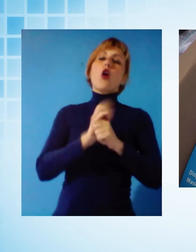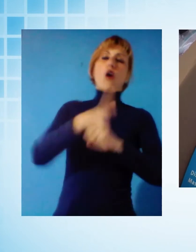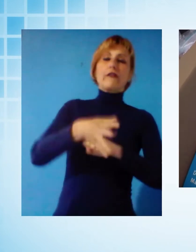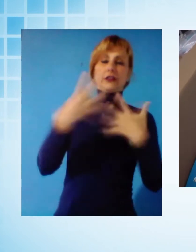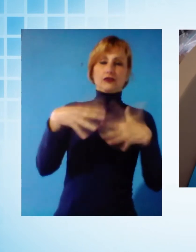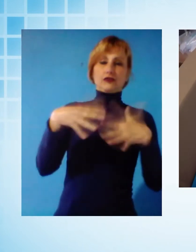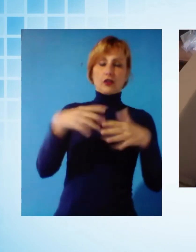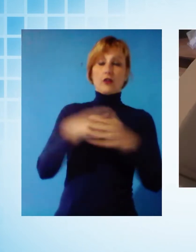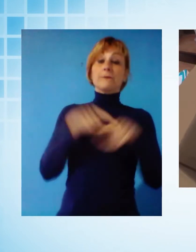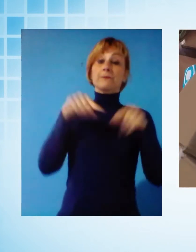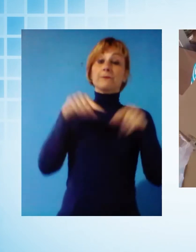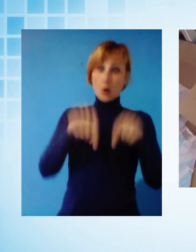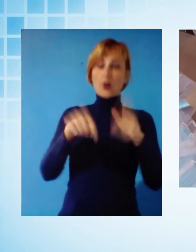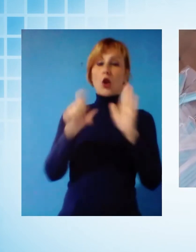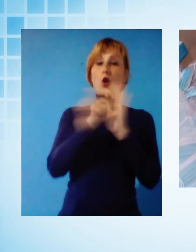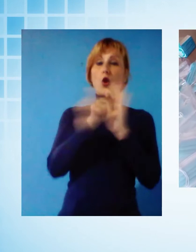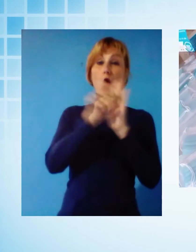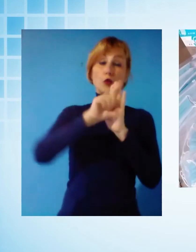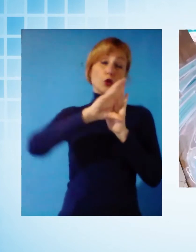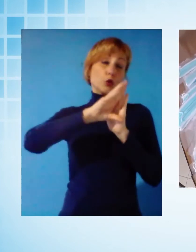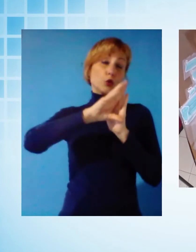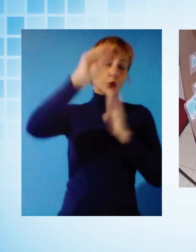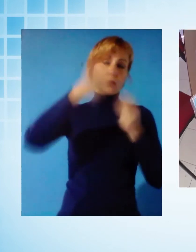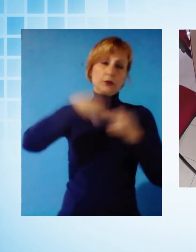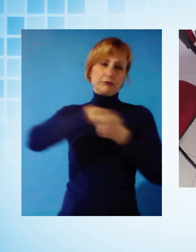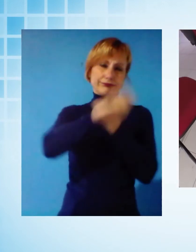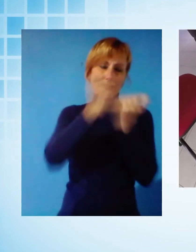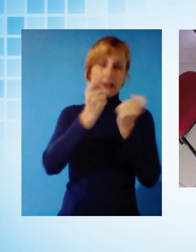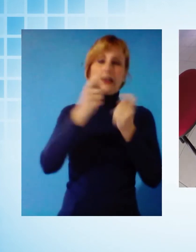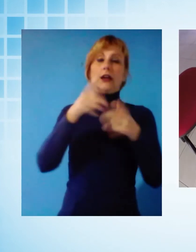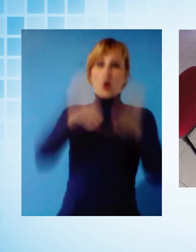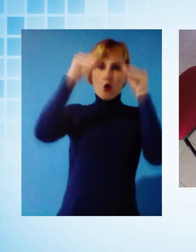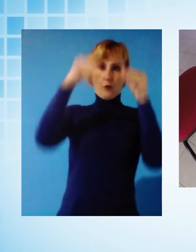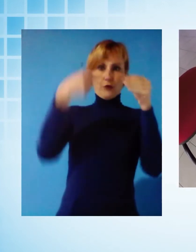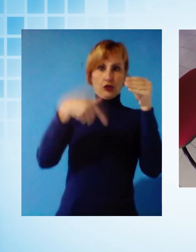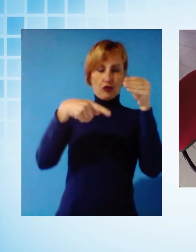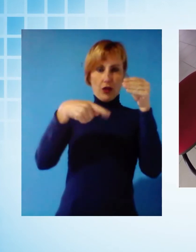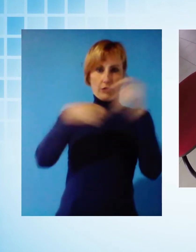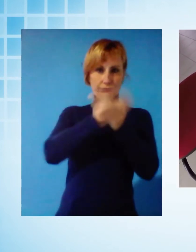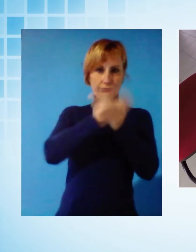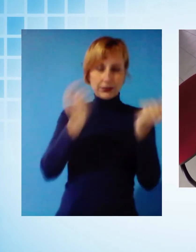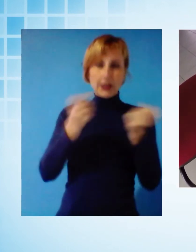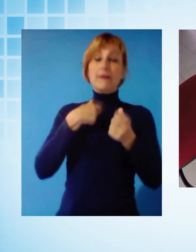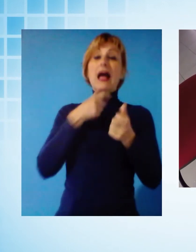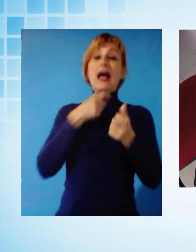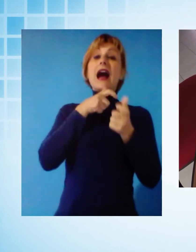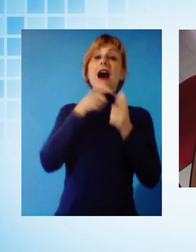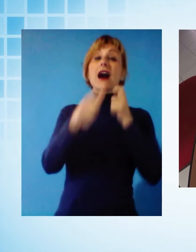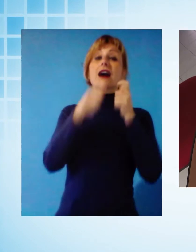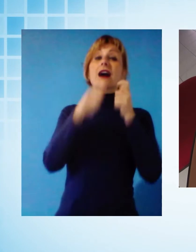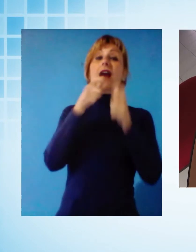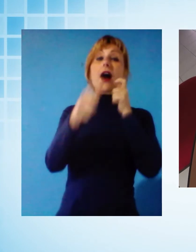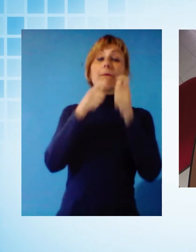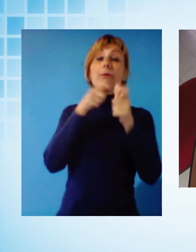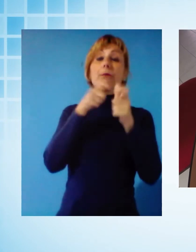comuni della Garfagnana. Sono arrivate le mascherine, abbiamo già distribuito a tutti i comuni, il rapporto è con la popolazione, il numero delle mascherine